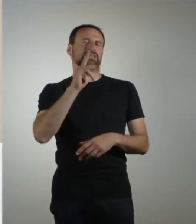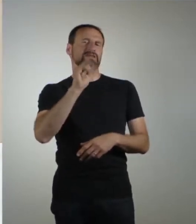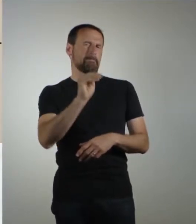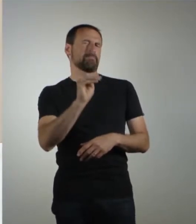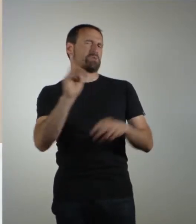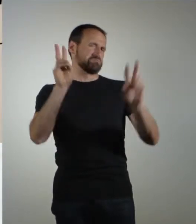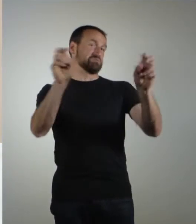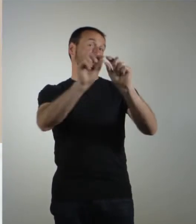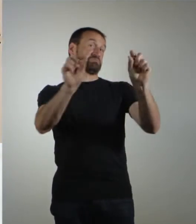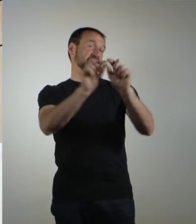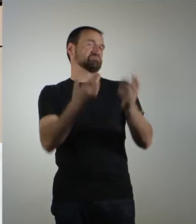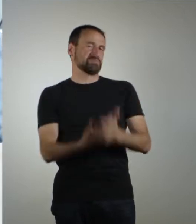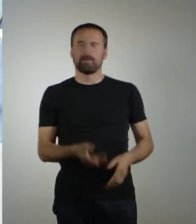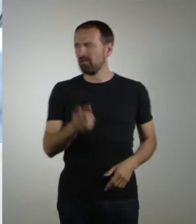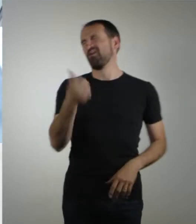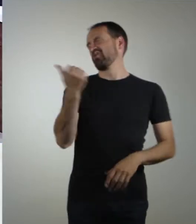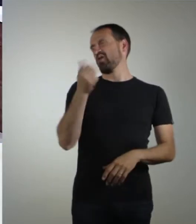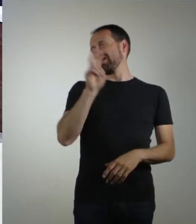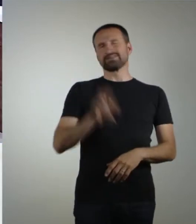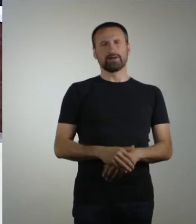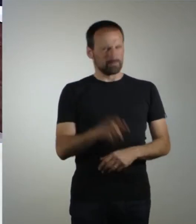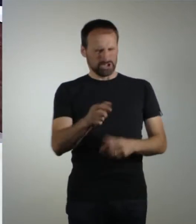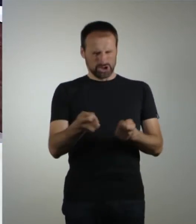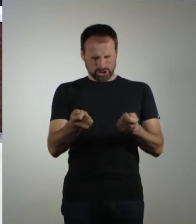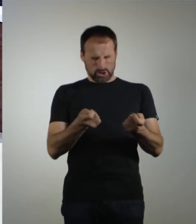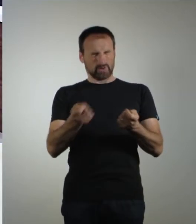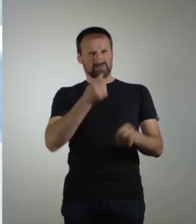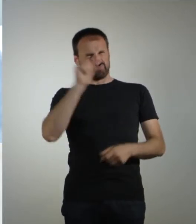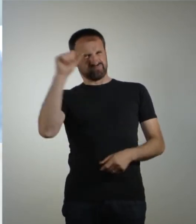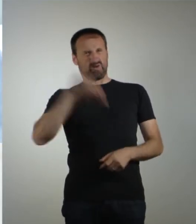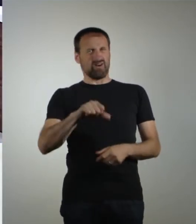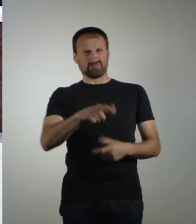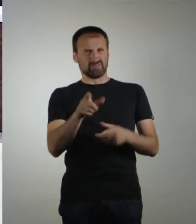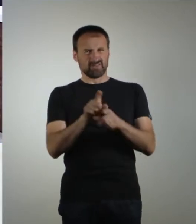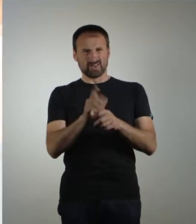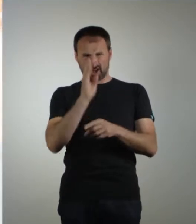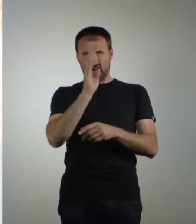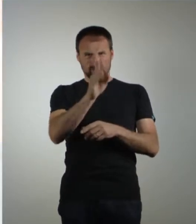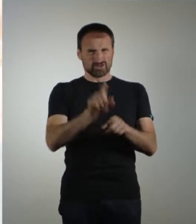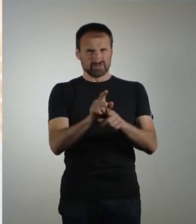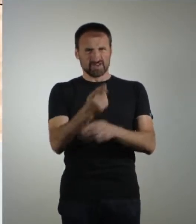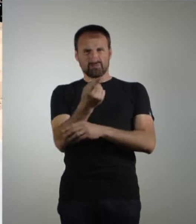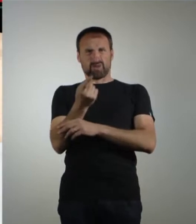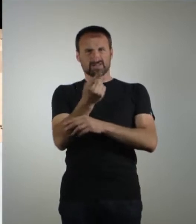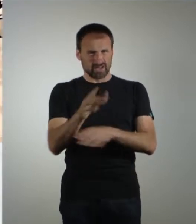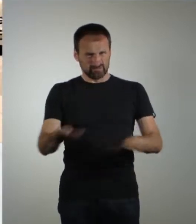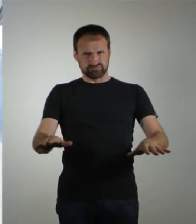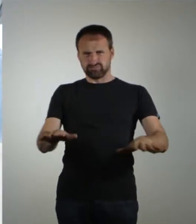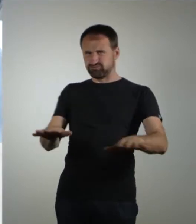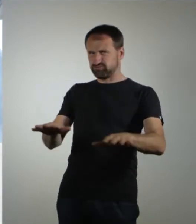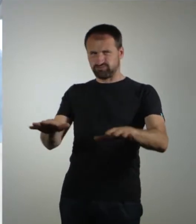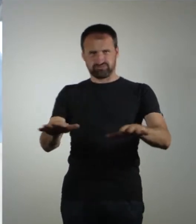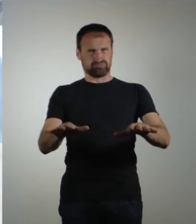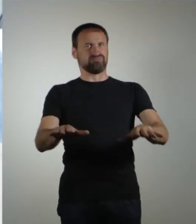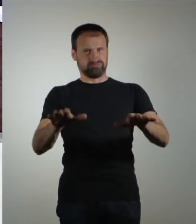Diese Steuerung ist echt die harte irgendwie. Zeig mal her, hier, guck mal. Geradeaus bewegt sich ein bisschen wie ein Panzer. Schau mal, da ist einer.